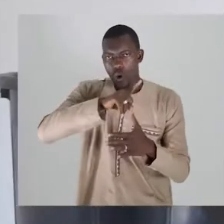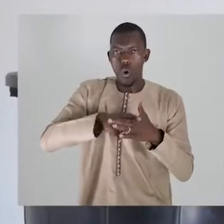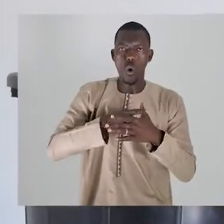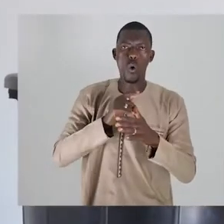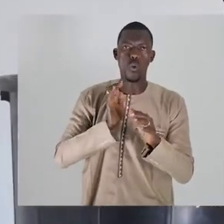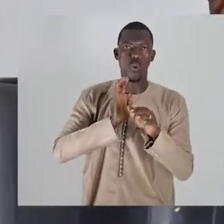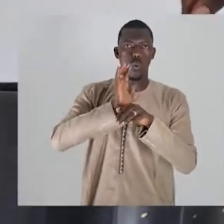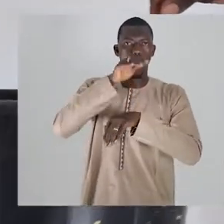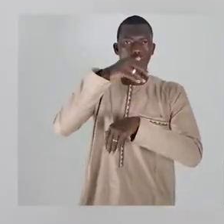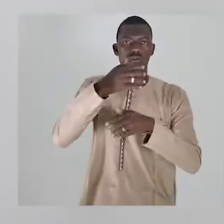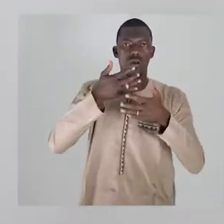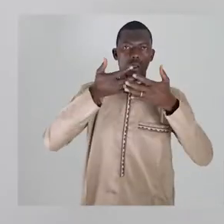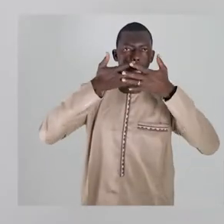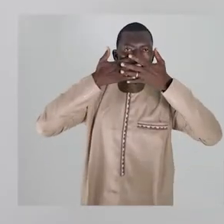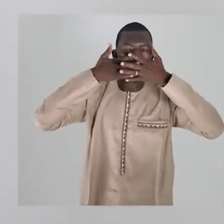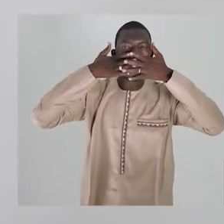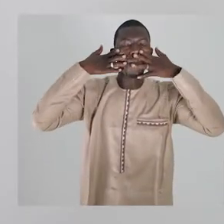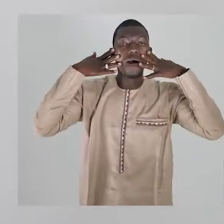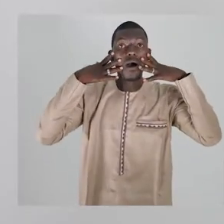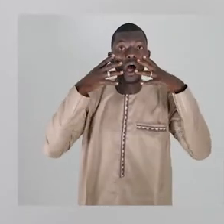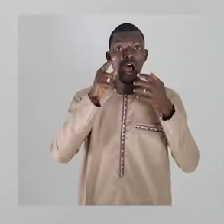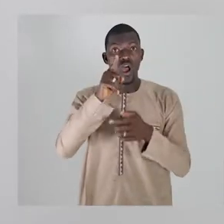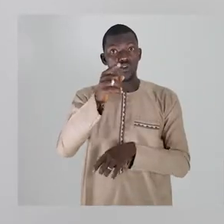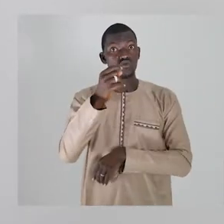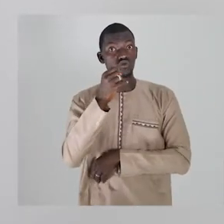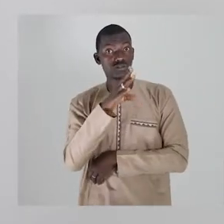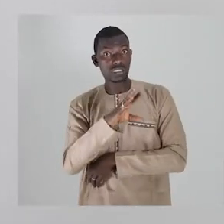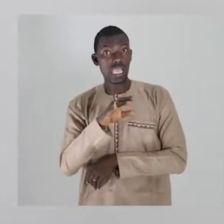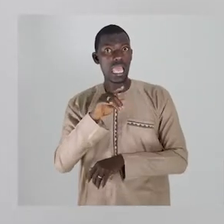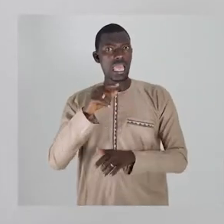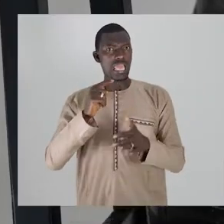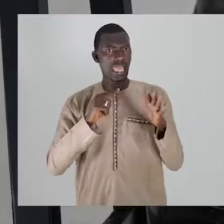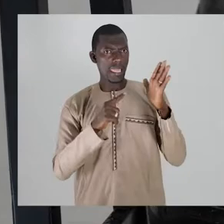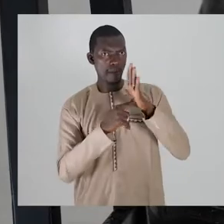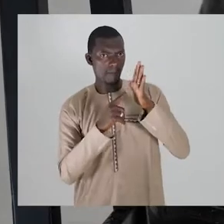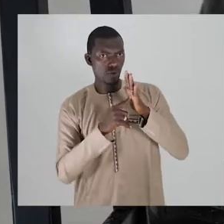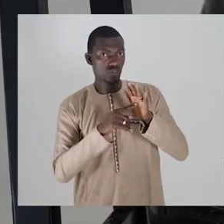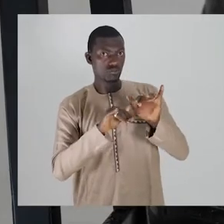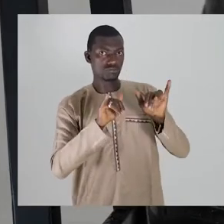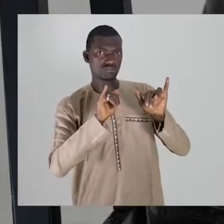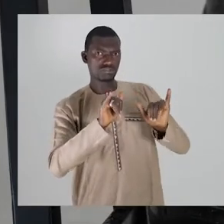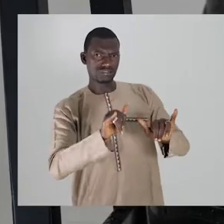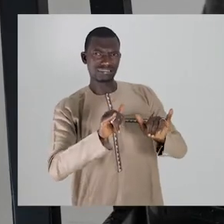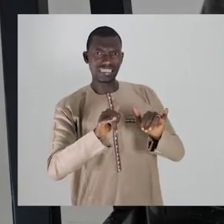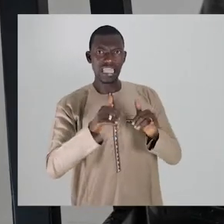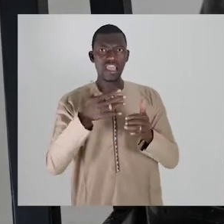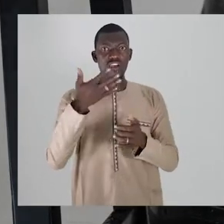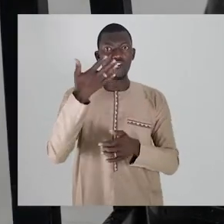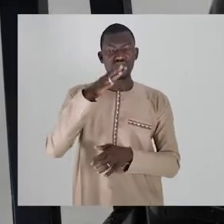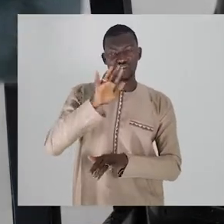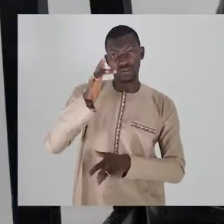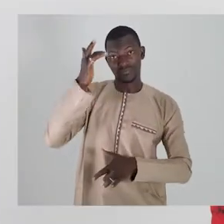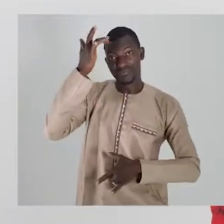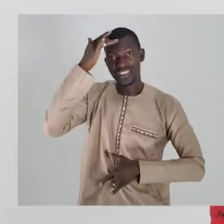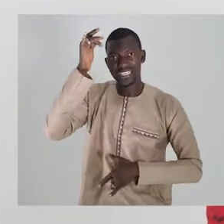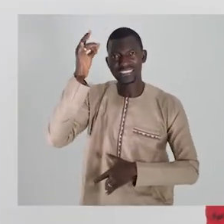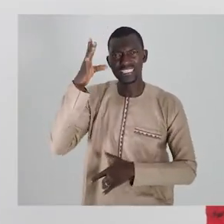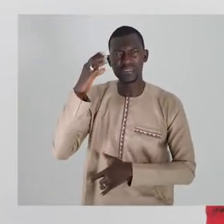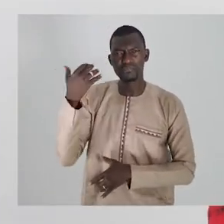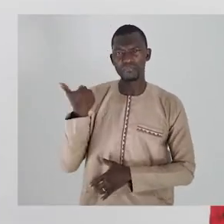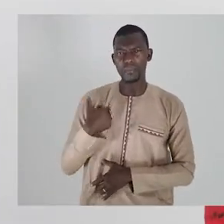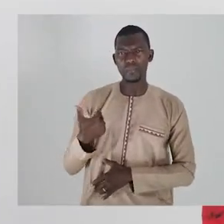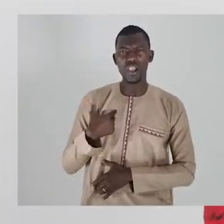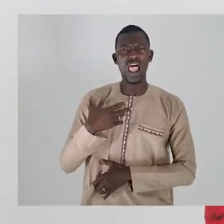nufoken. Mba nubete ntantanumanjumu akenla tagoro. Ubanyano posu ujena wali dimela mdisi fili manset. Ulako